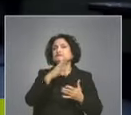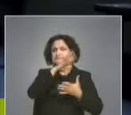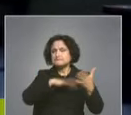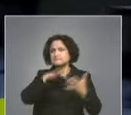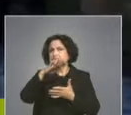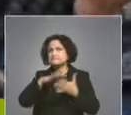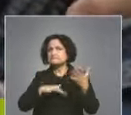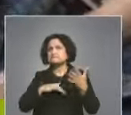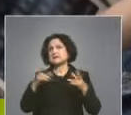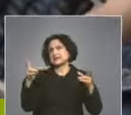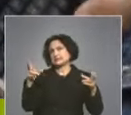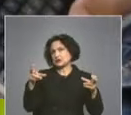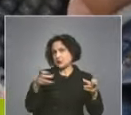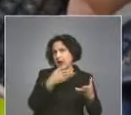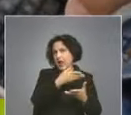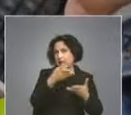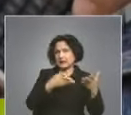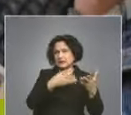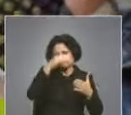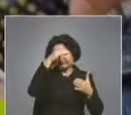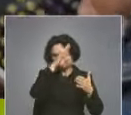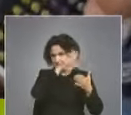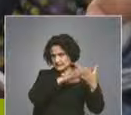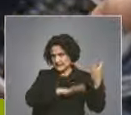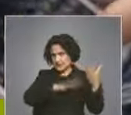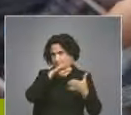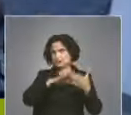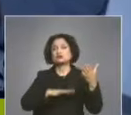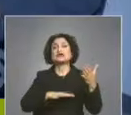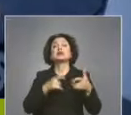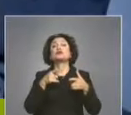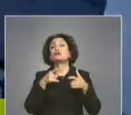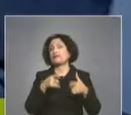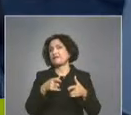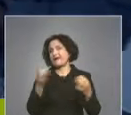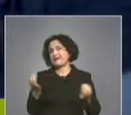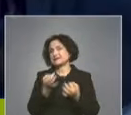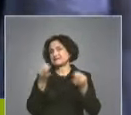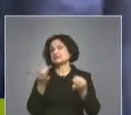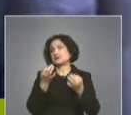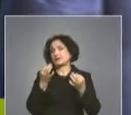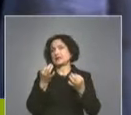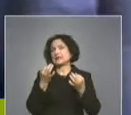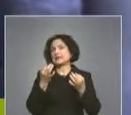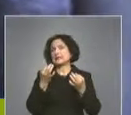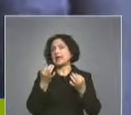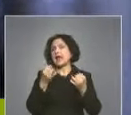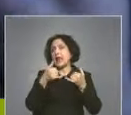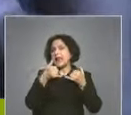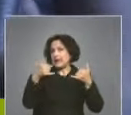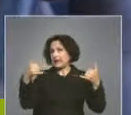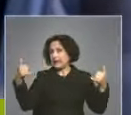сексуална эксплуатация на деца? Така речето детска корнография. И това е спецификато на линията. Там преди именно